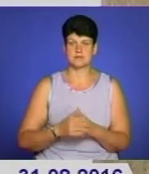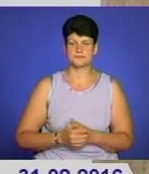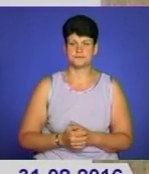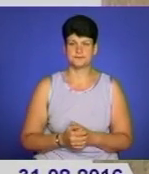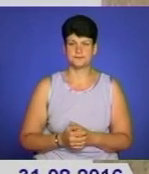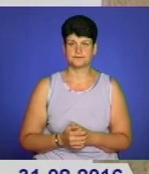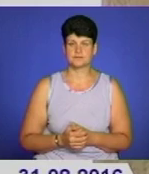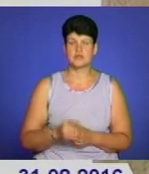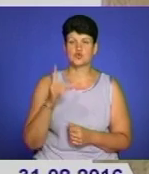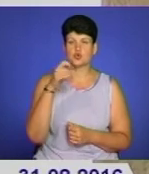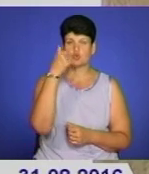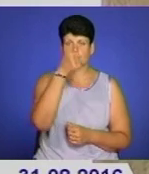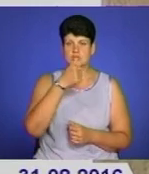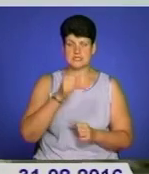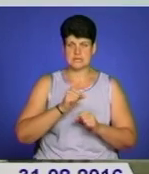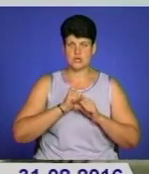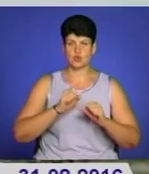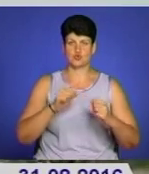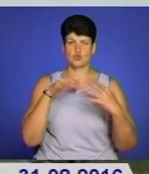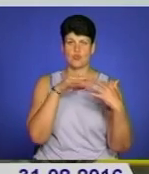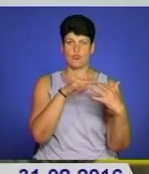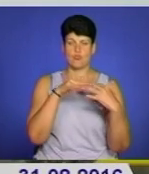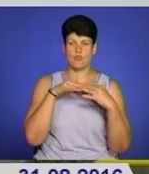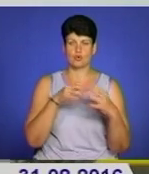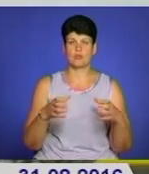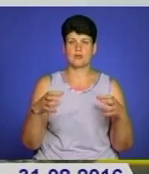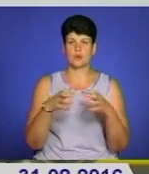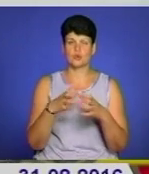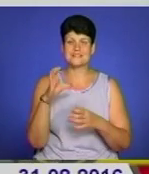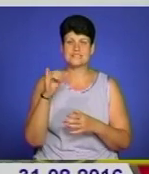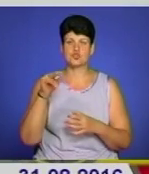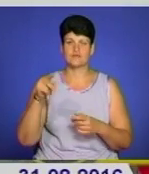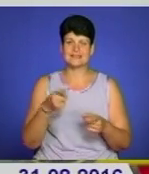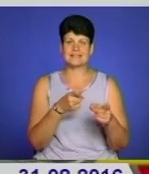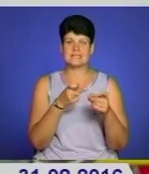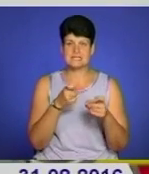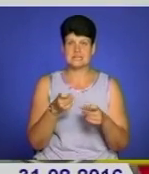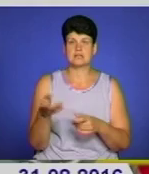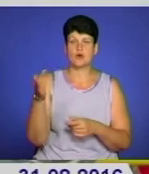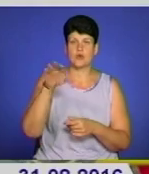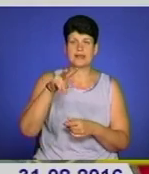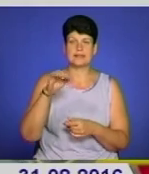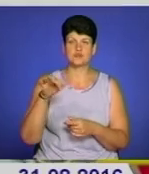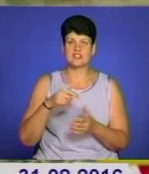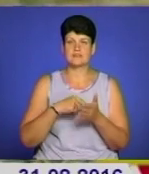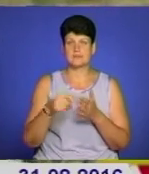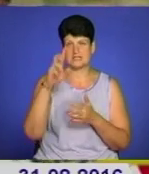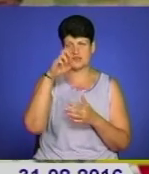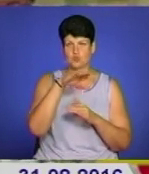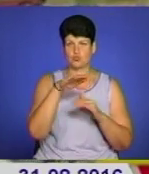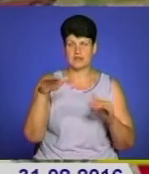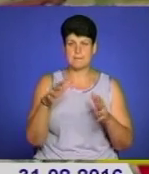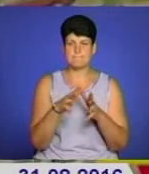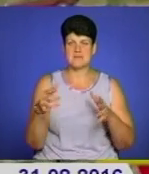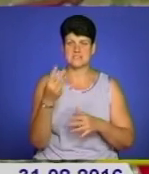В соту річницю героїчного бою легіону січових стрільців на горі Лисоня відзначатимуть на державному рівні. Більше